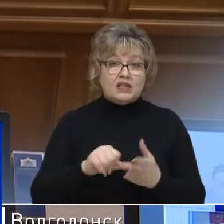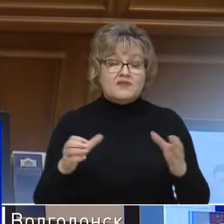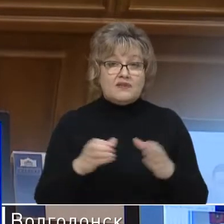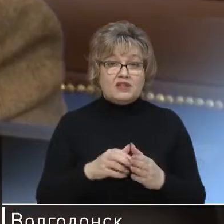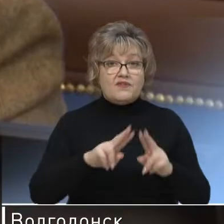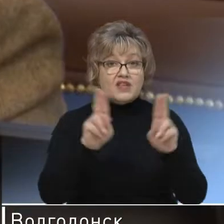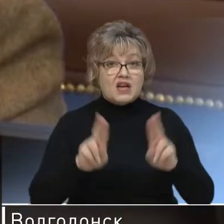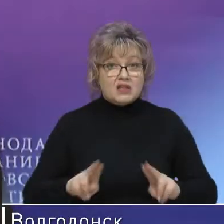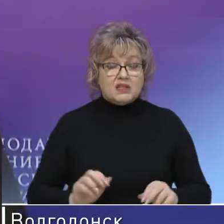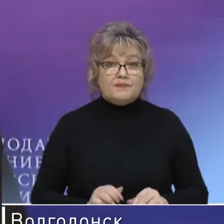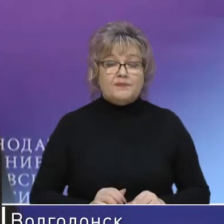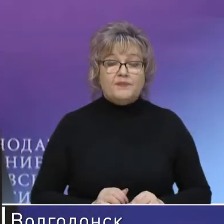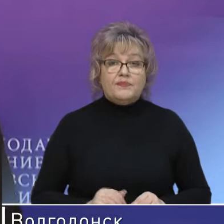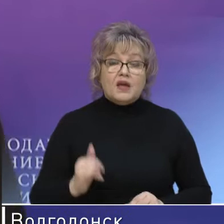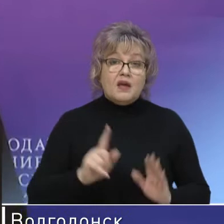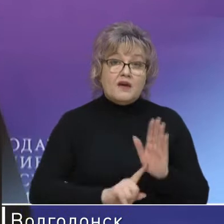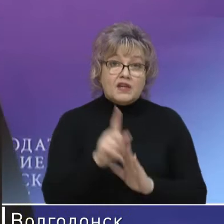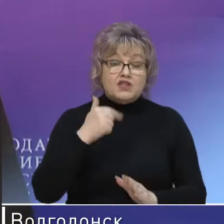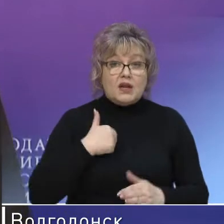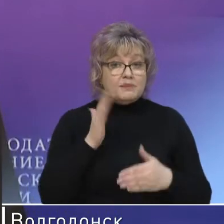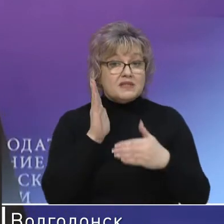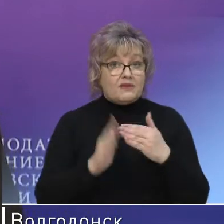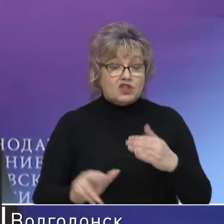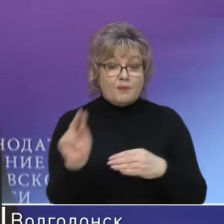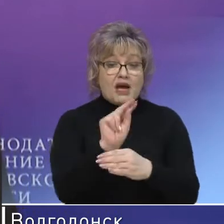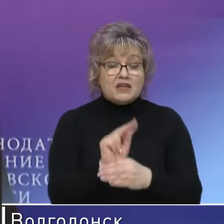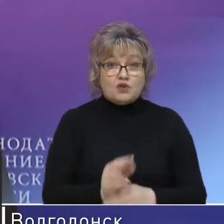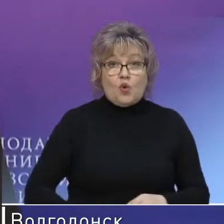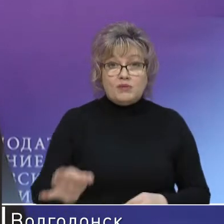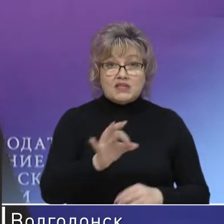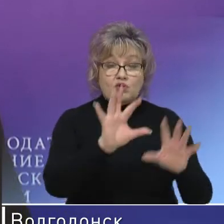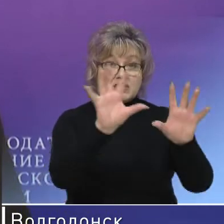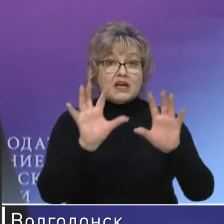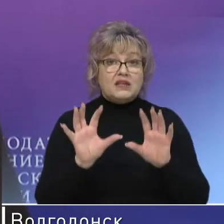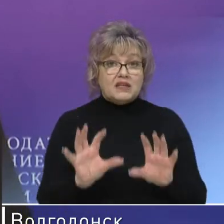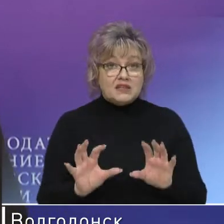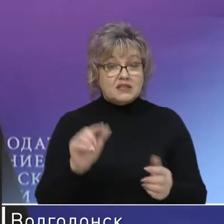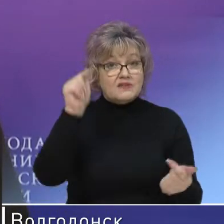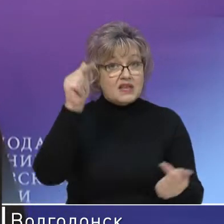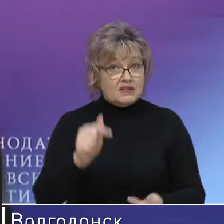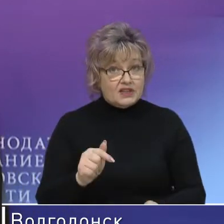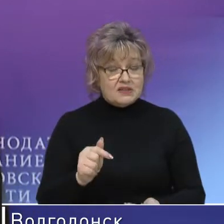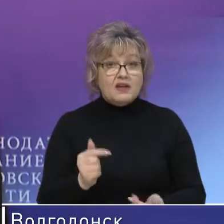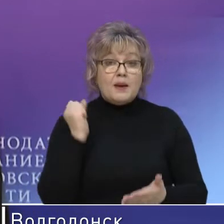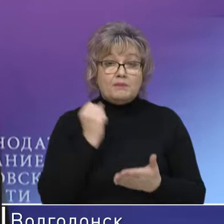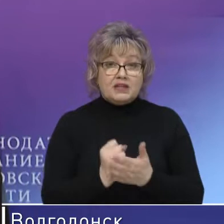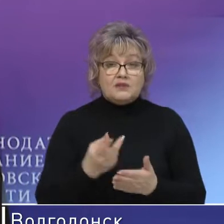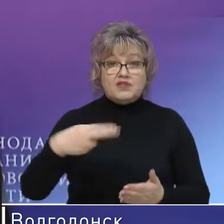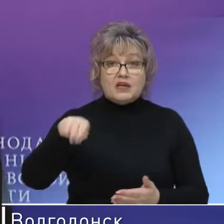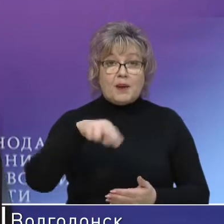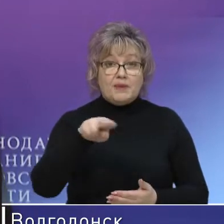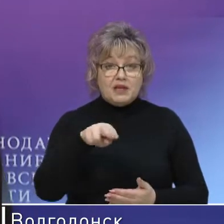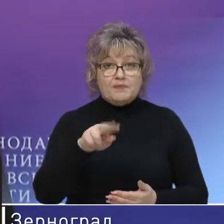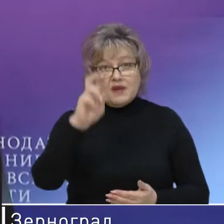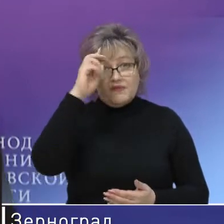Федерации. Вначале мы завершим корректировку областного законодательства в соответствии с принятыми в декабре